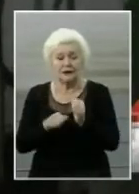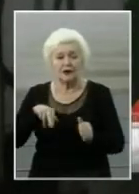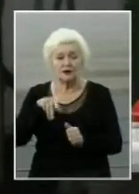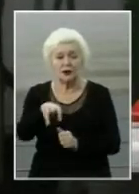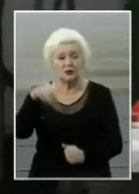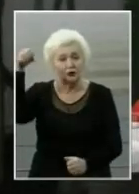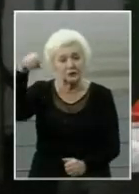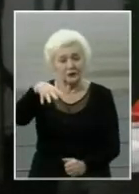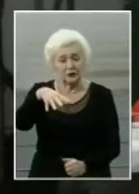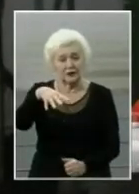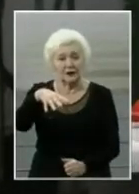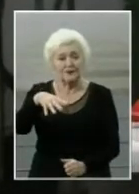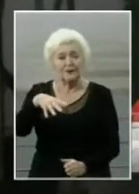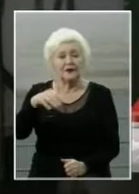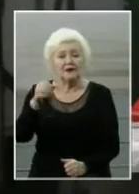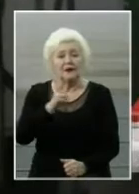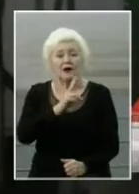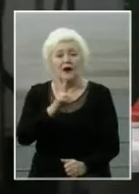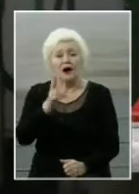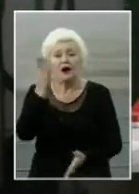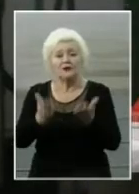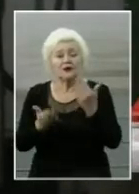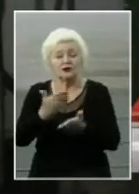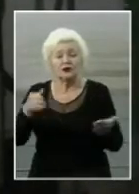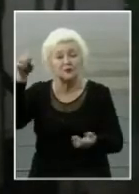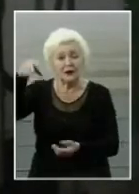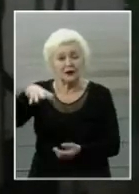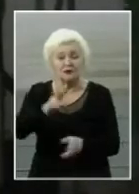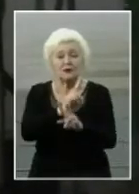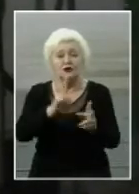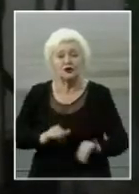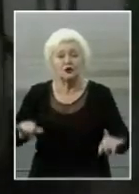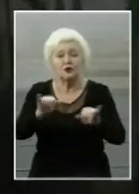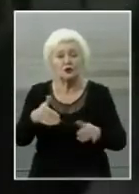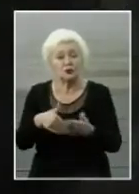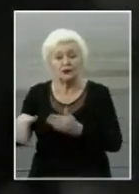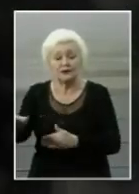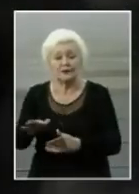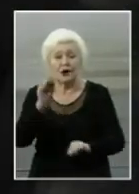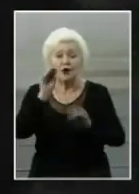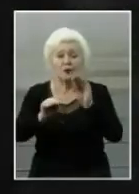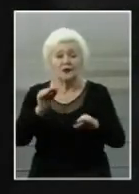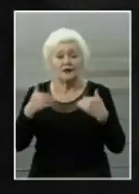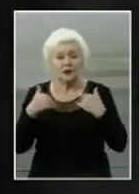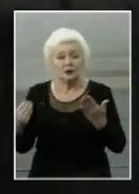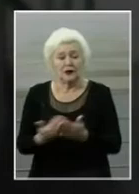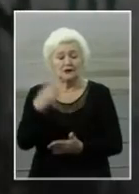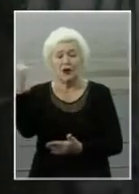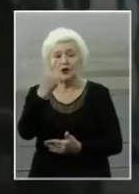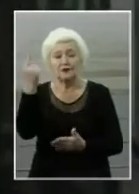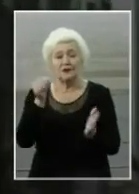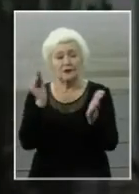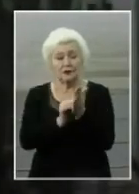Нічого не видно, ходять усі з ліхтариками. А якщо нема ліхтарика, ніхто нікуди не виходить. Обладнання у нас нове, лічильник